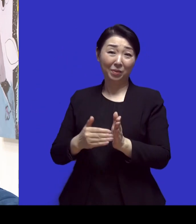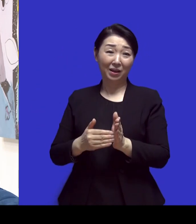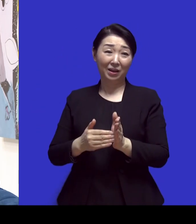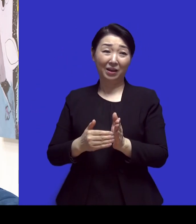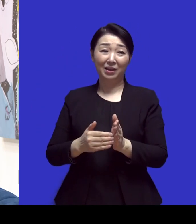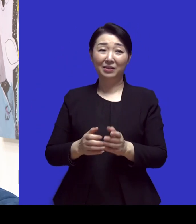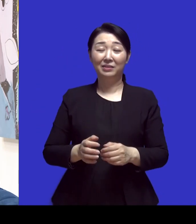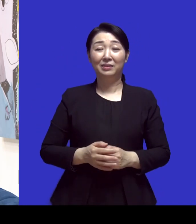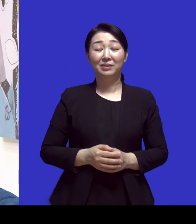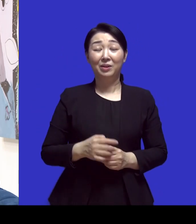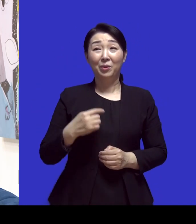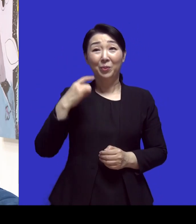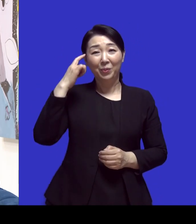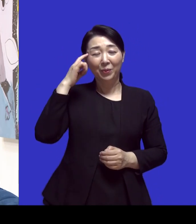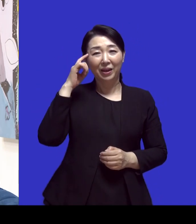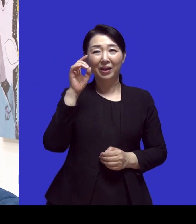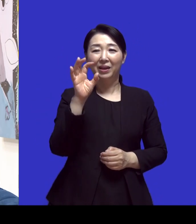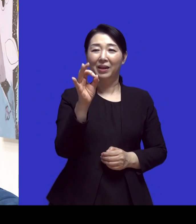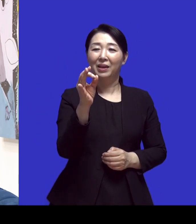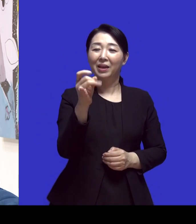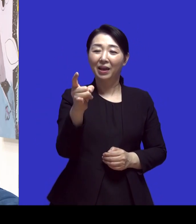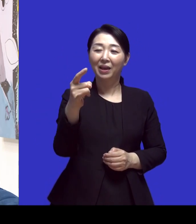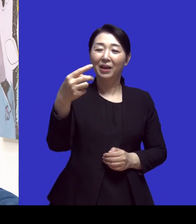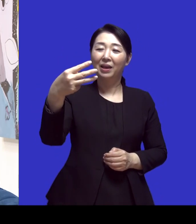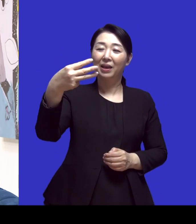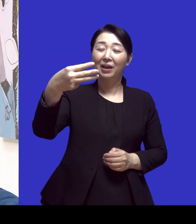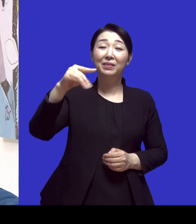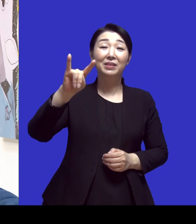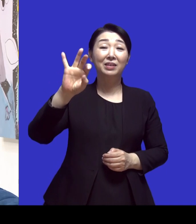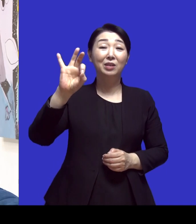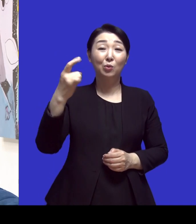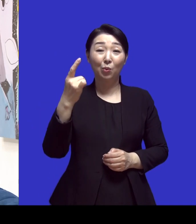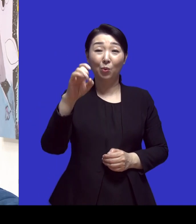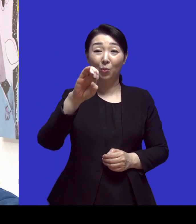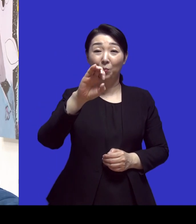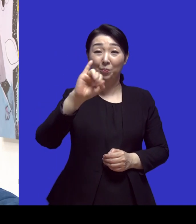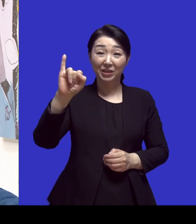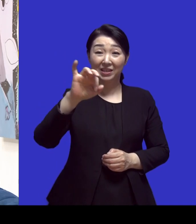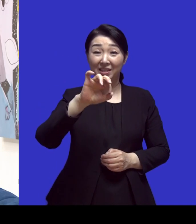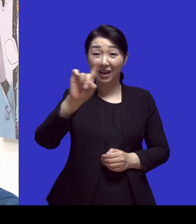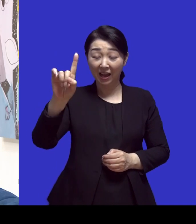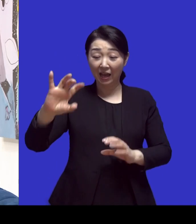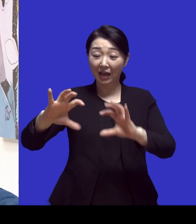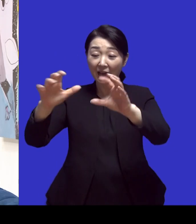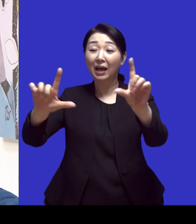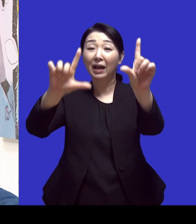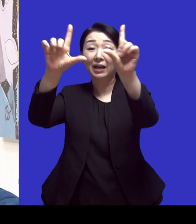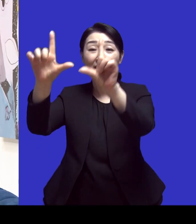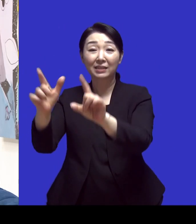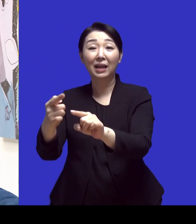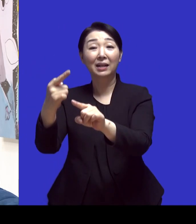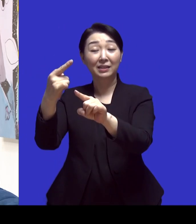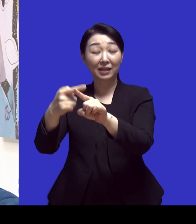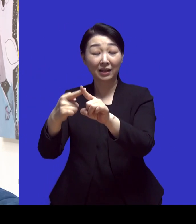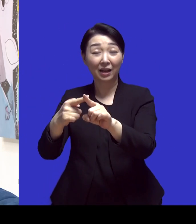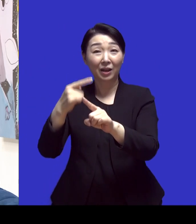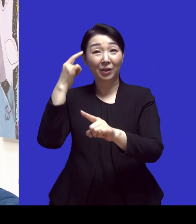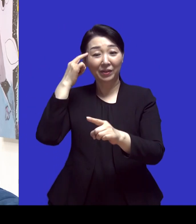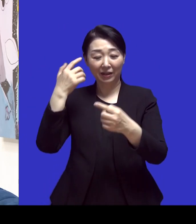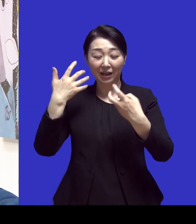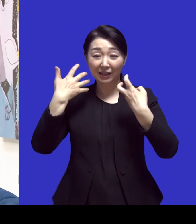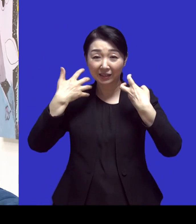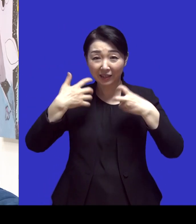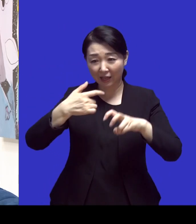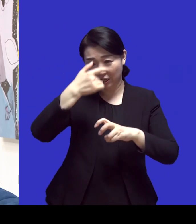에티오패에서 계속 지내고 사역하다가 제가 다니엘 기도회라는 곳에서 간증